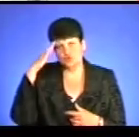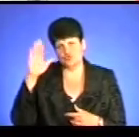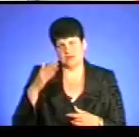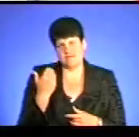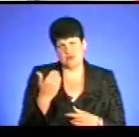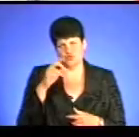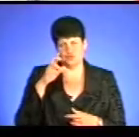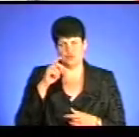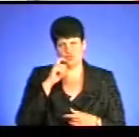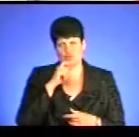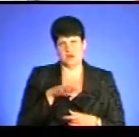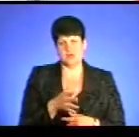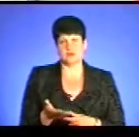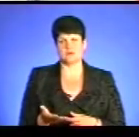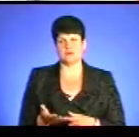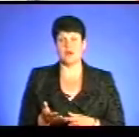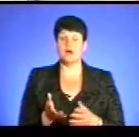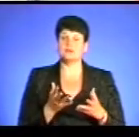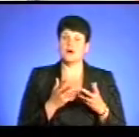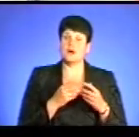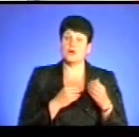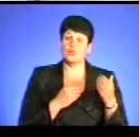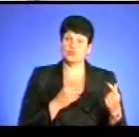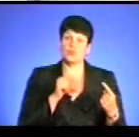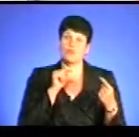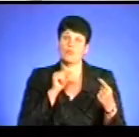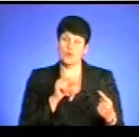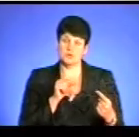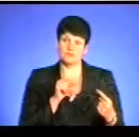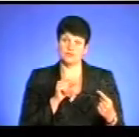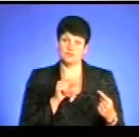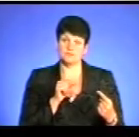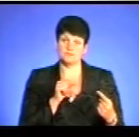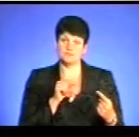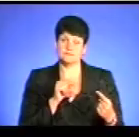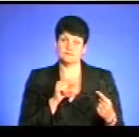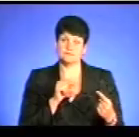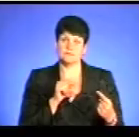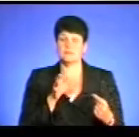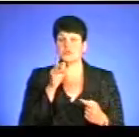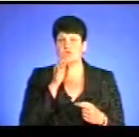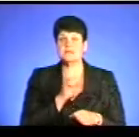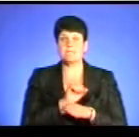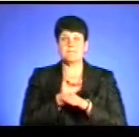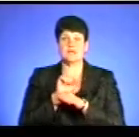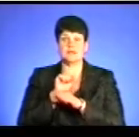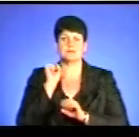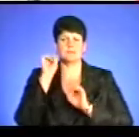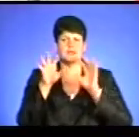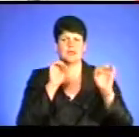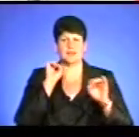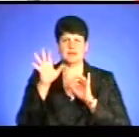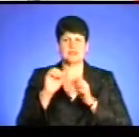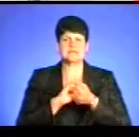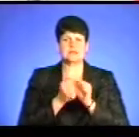країни. А на рахунок спротиву, можливо. Ну, під час Майдану ми кидали збруківкою проти